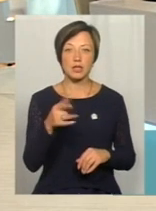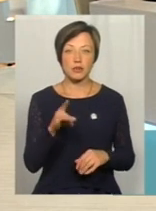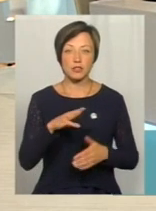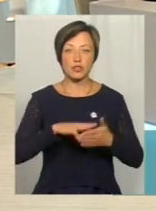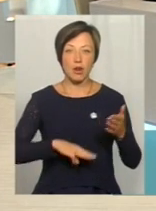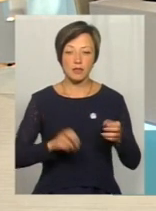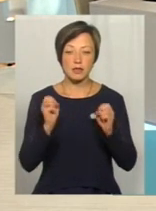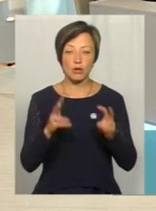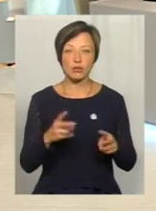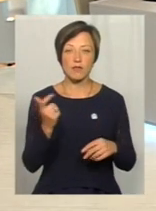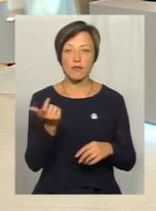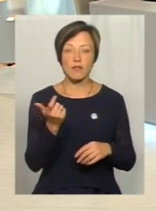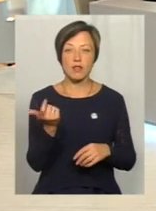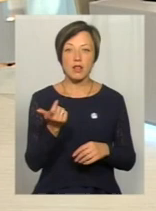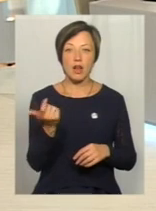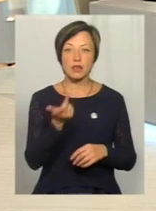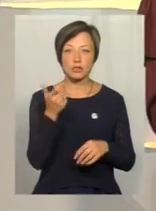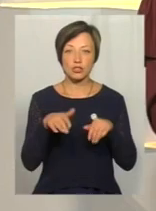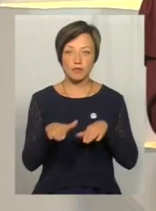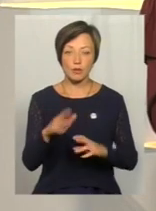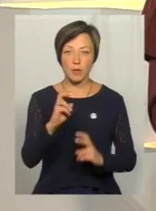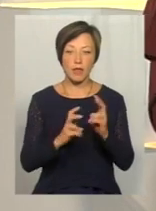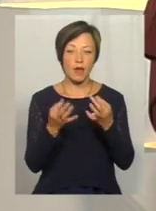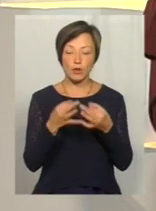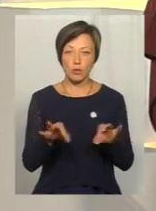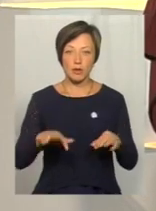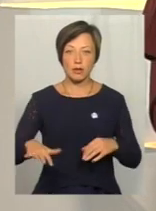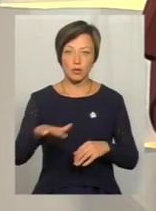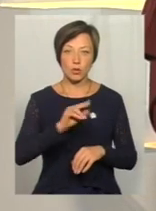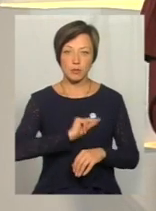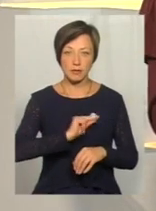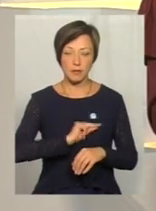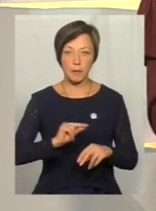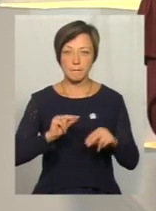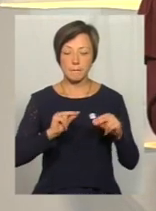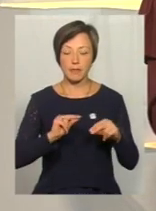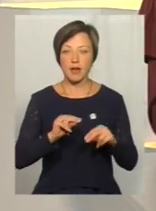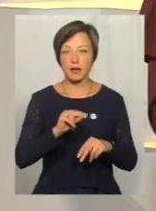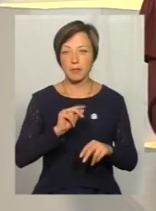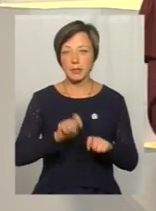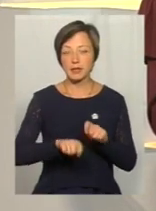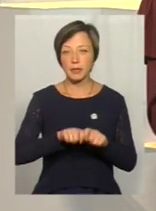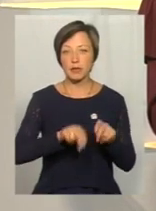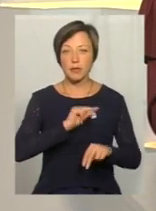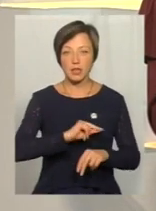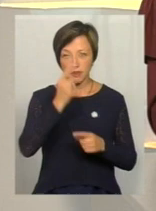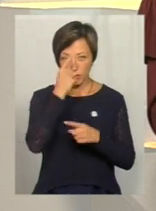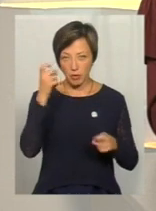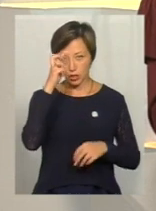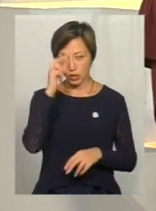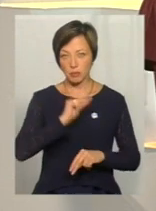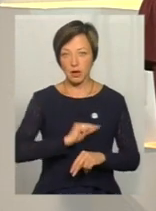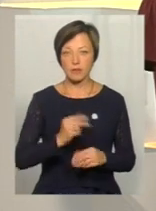штрафу загрожує власнику швейного підприємства за недопуск на територію інспекторів праці. Це, знову ж таки, інформація від управління Держпраці.